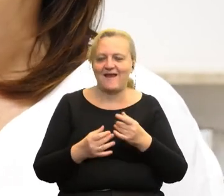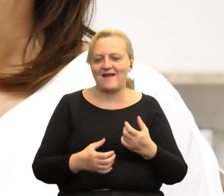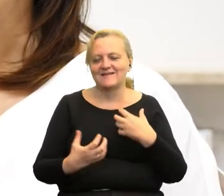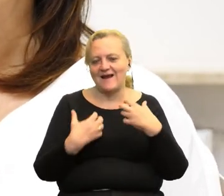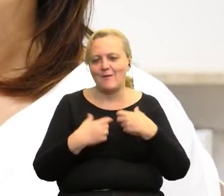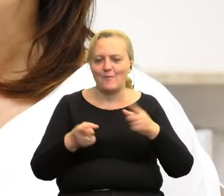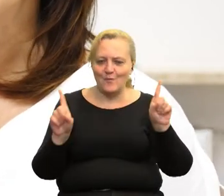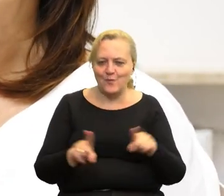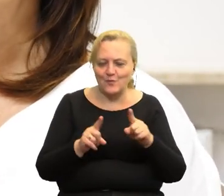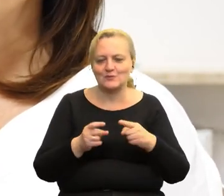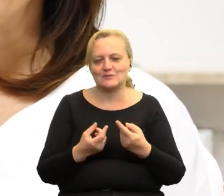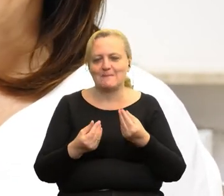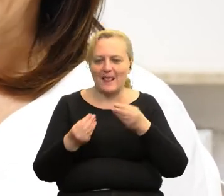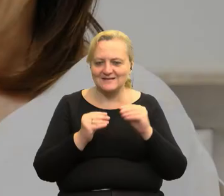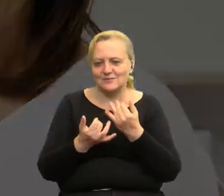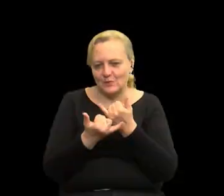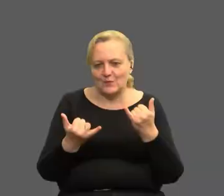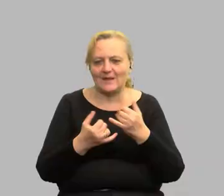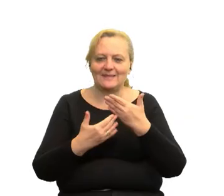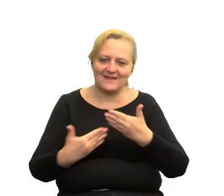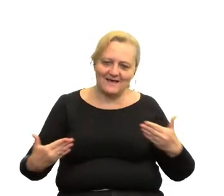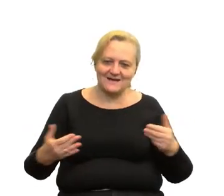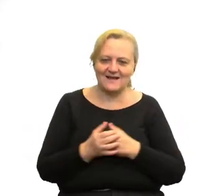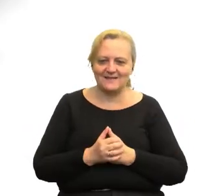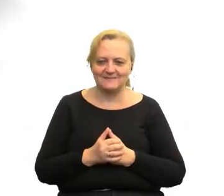muzyczne, plastyczne czy teatralne.